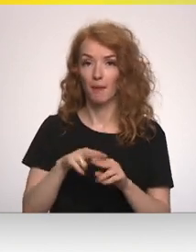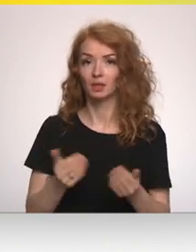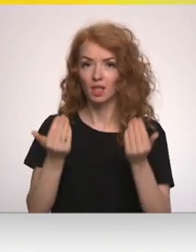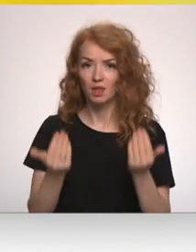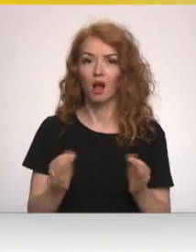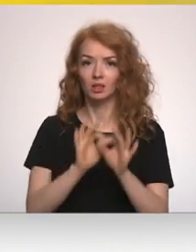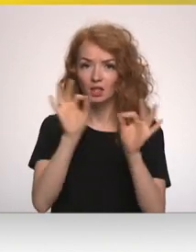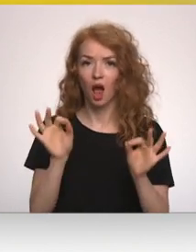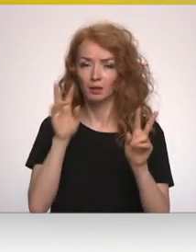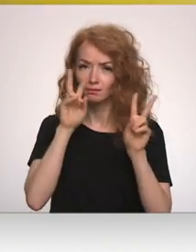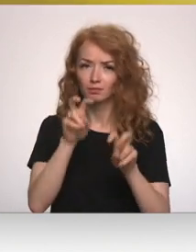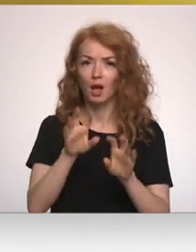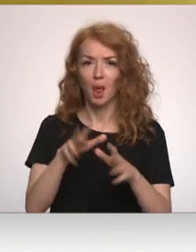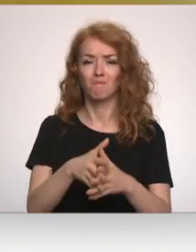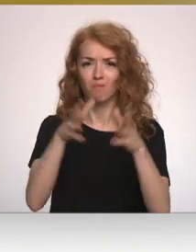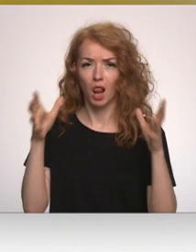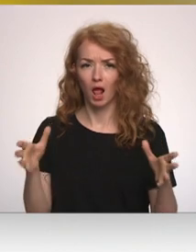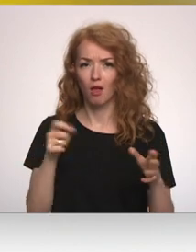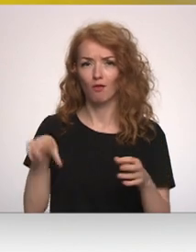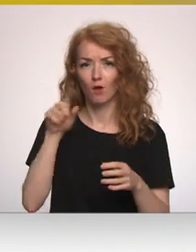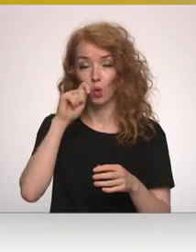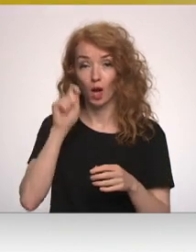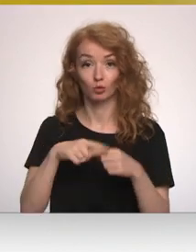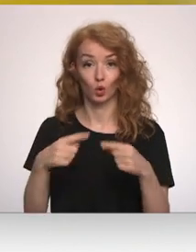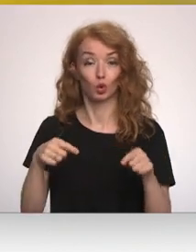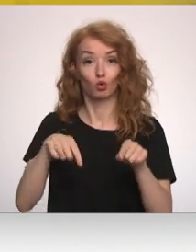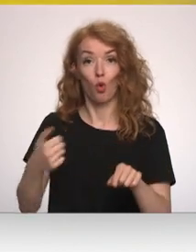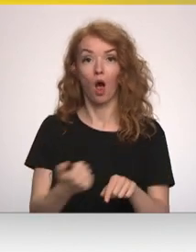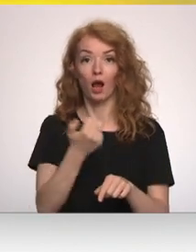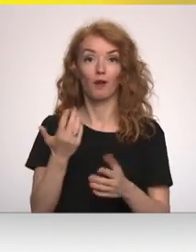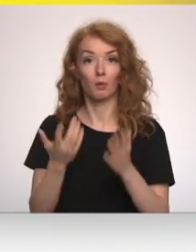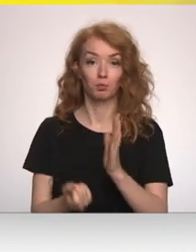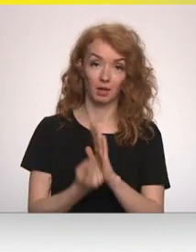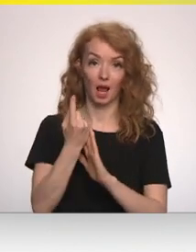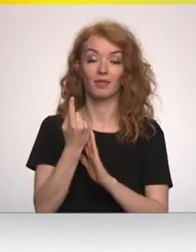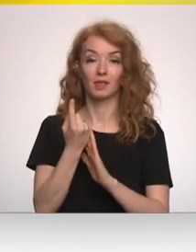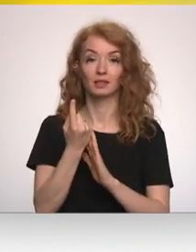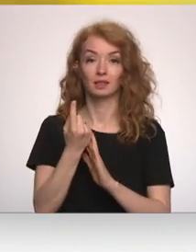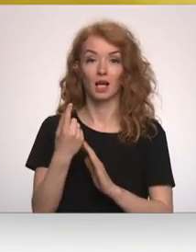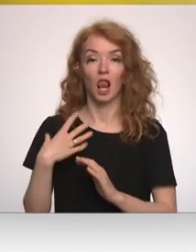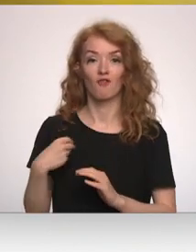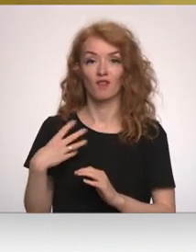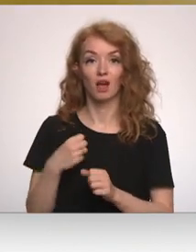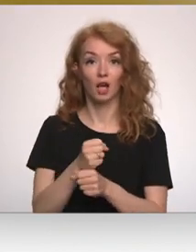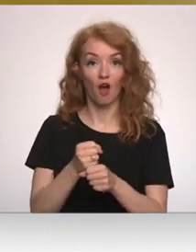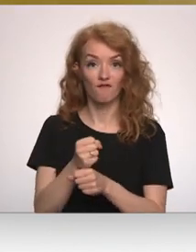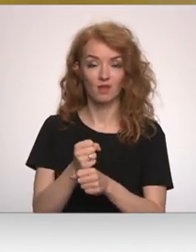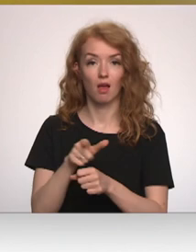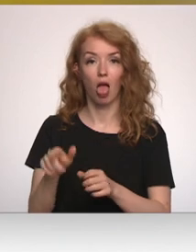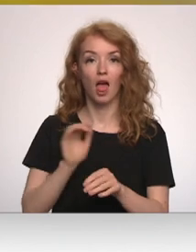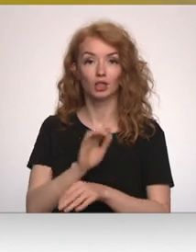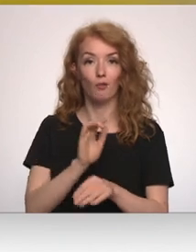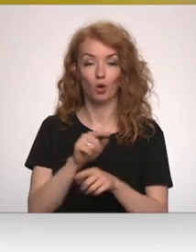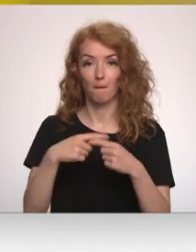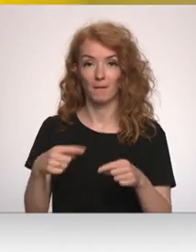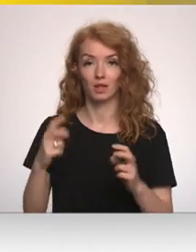tiek strādāts, lai klāstu paplašinātu. Viens no produktiem, kas šogad varētu parādīties cirniecībā, ir ļvivas kafija, kas kā eksportu